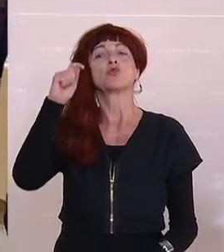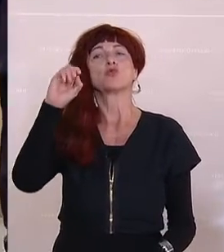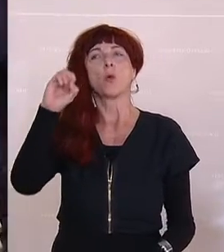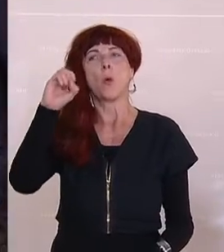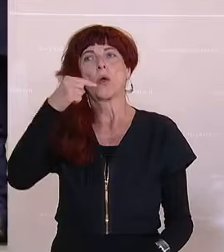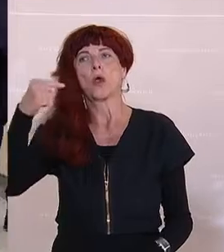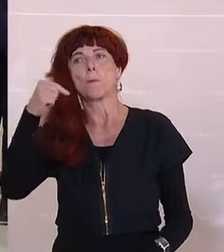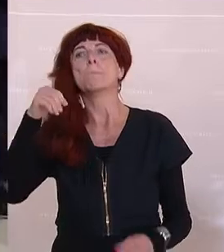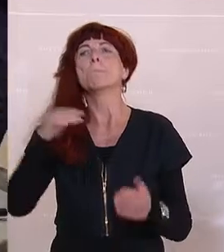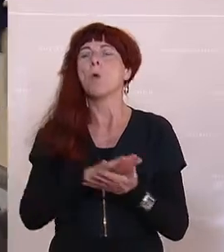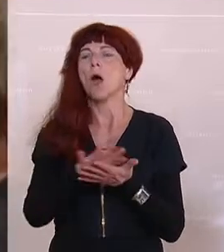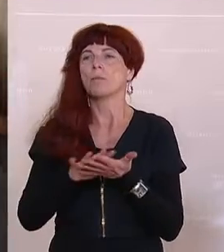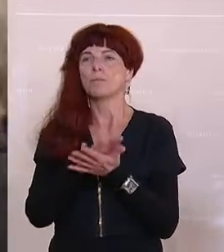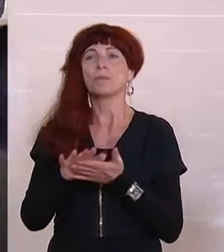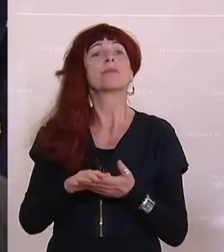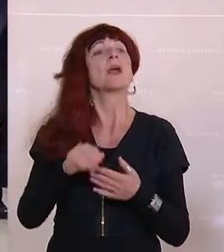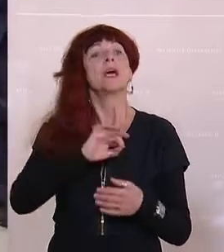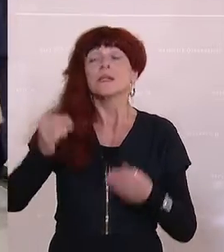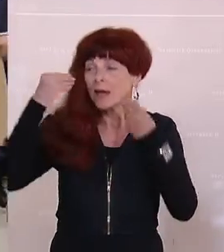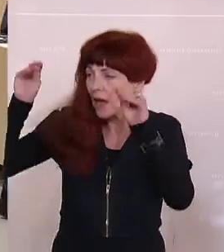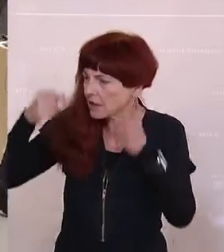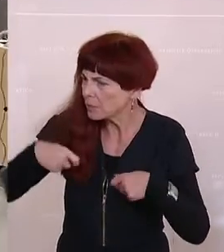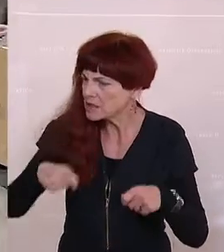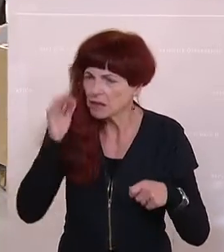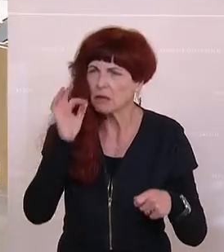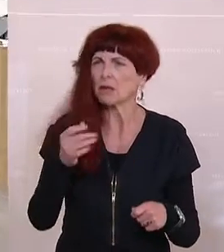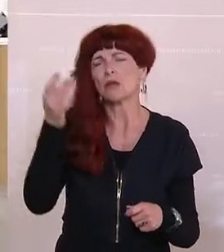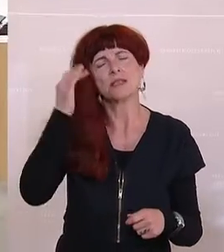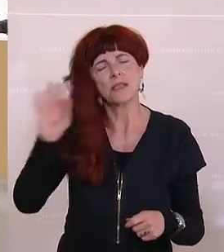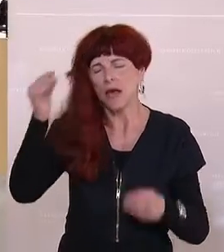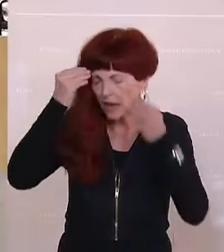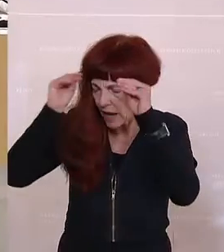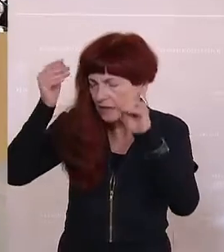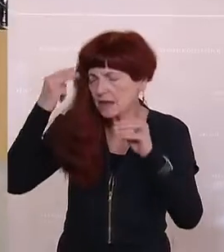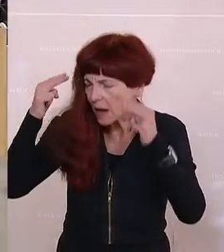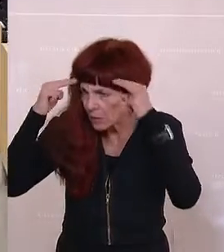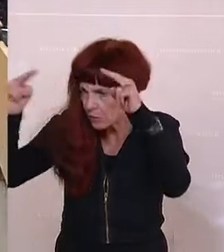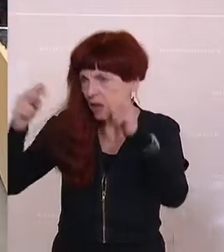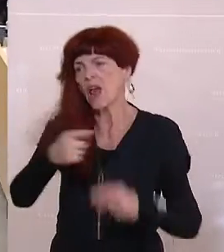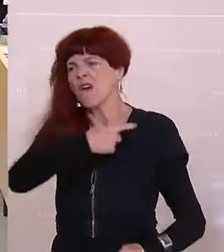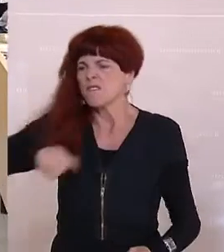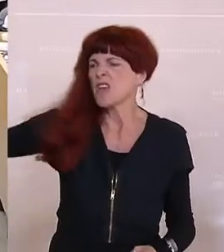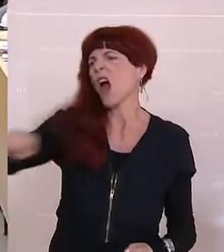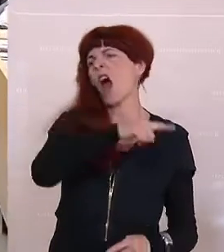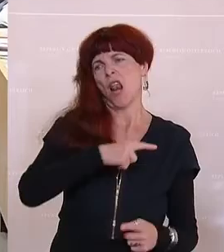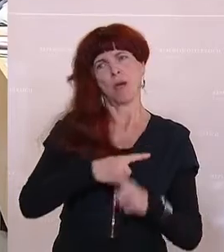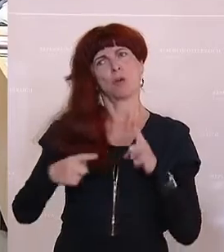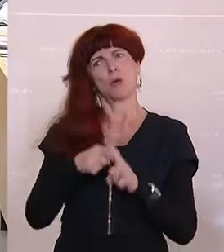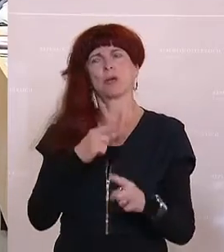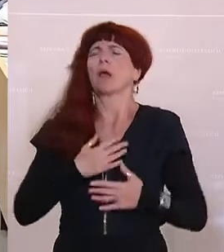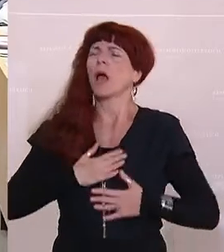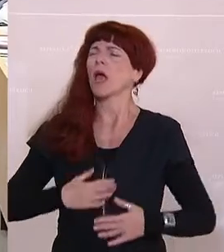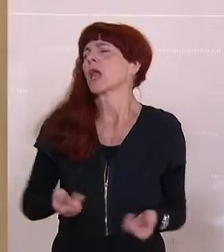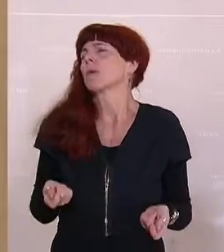Sehr geehrte Frau Präsidentin, Herr Minister, meine sehr geehrten Damen und Herren, wir sind alle Politiker und wir beschließen gerne und stellen